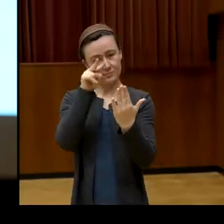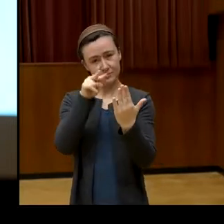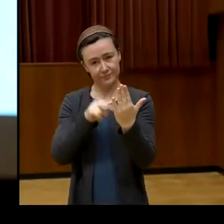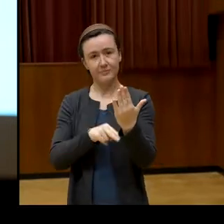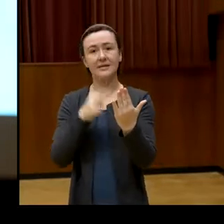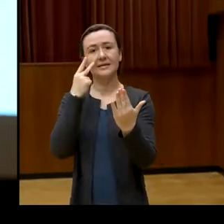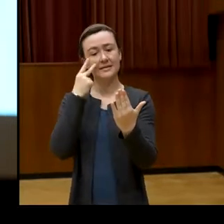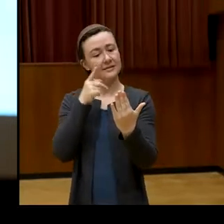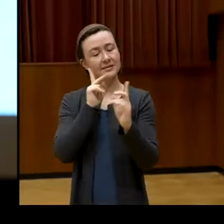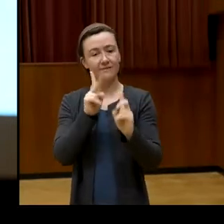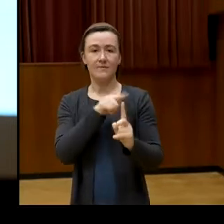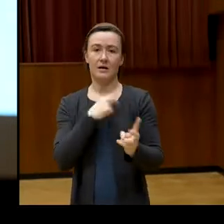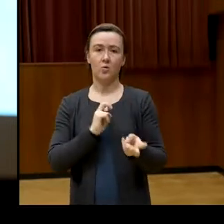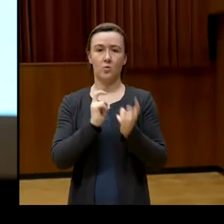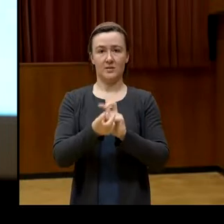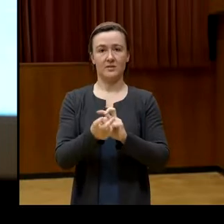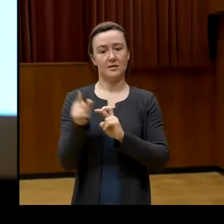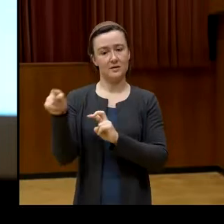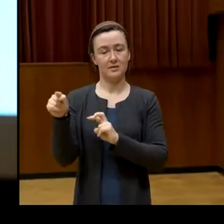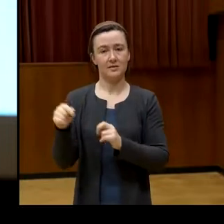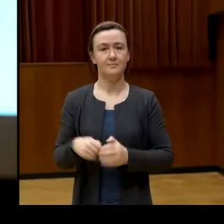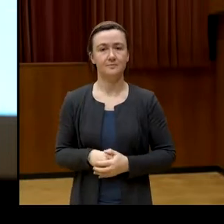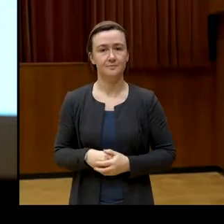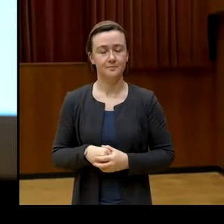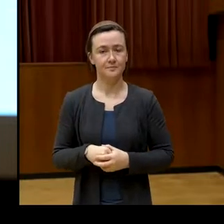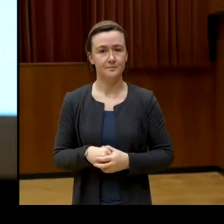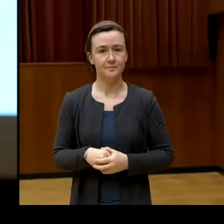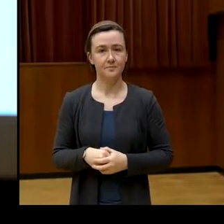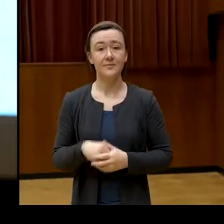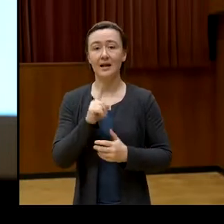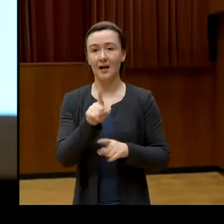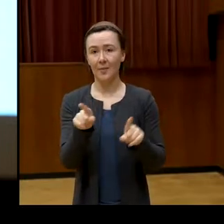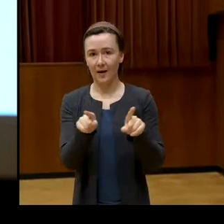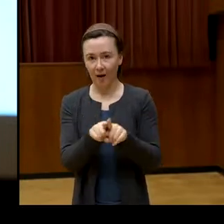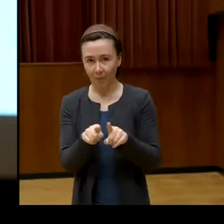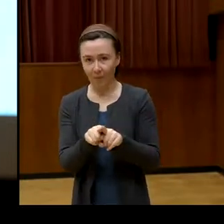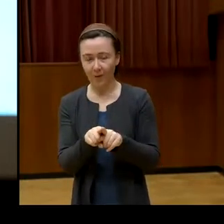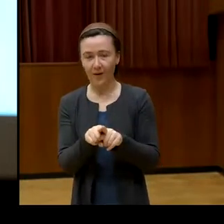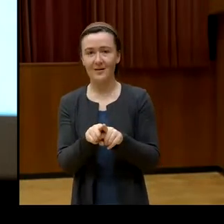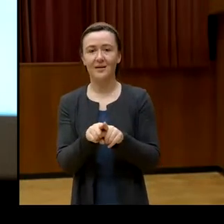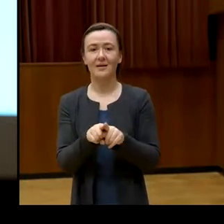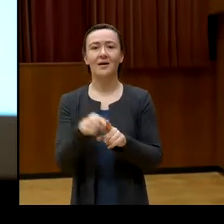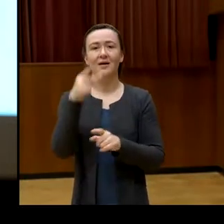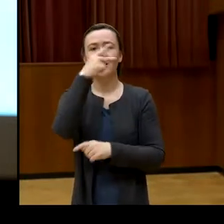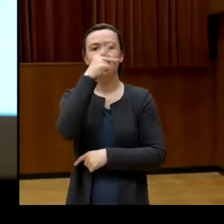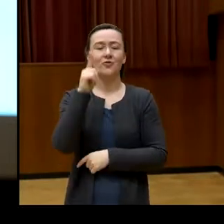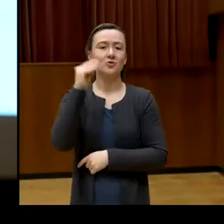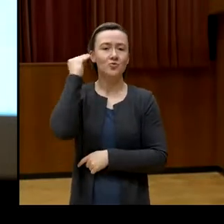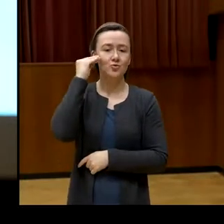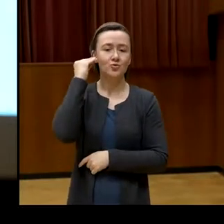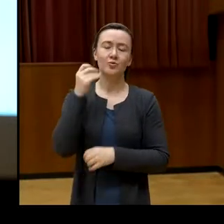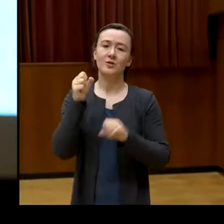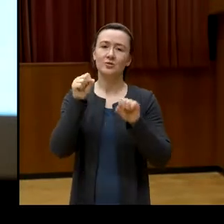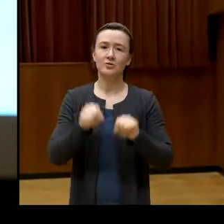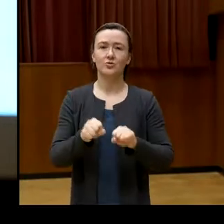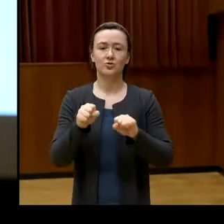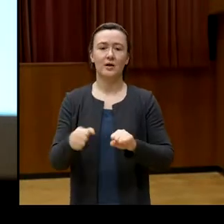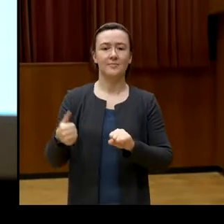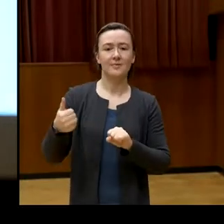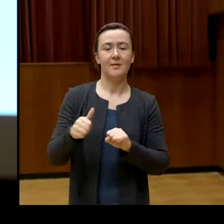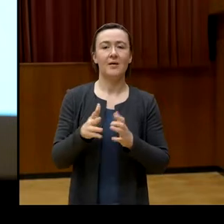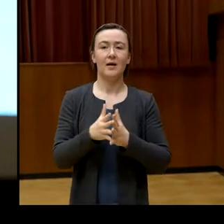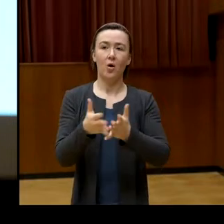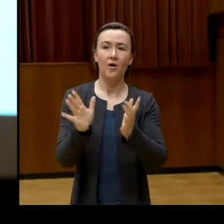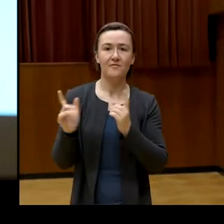ist, die auch tatsächlich verwirklicht wird. Gleichzeitig aber sind Volkshochschulen immer Orte der offenen Debatte und